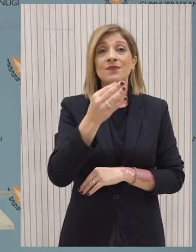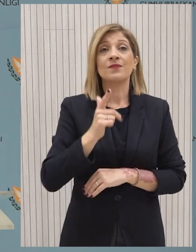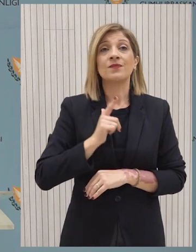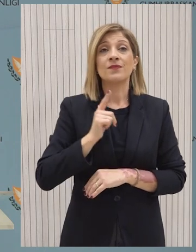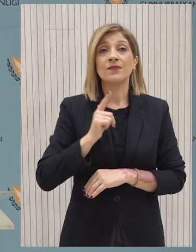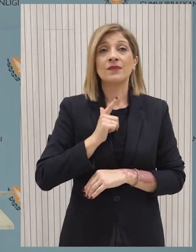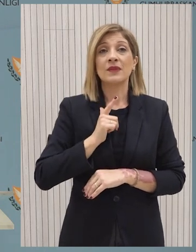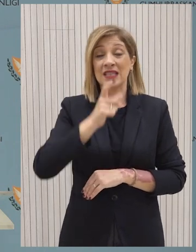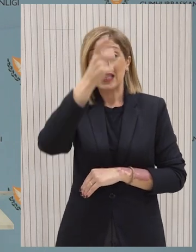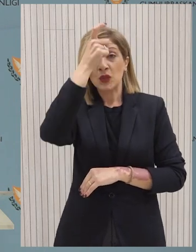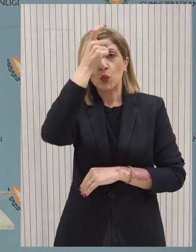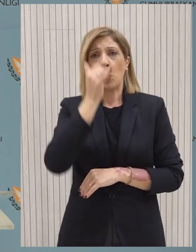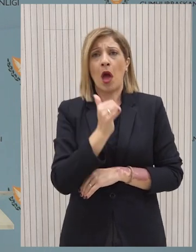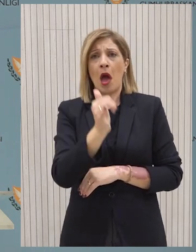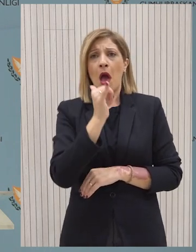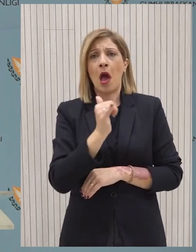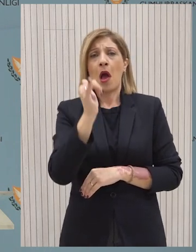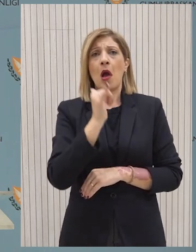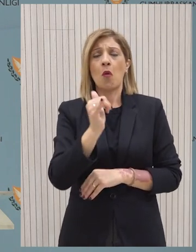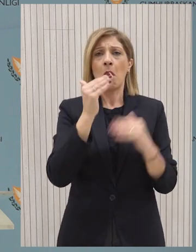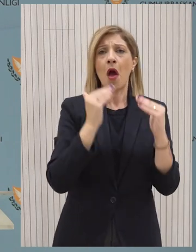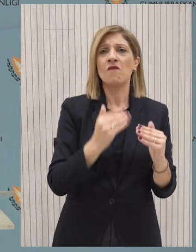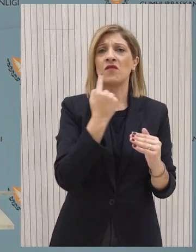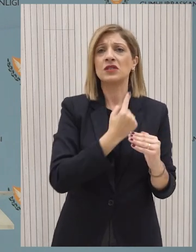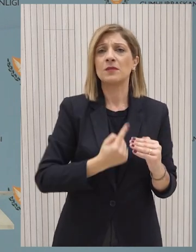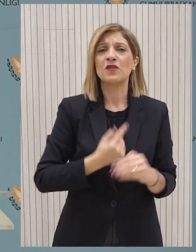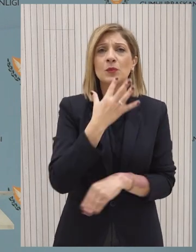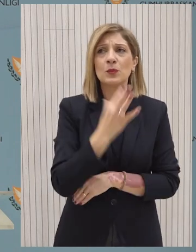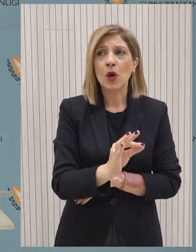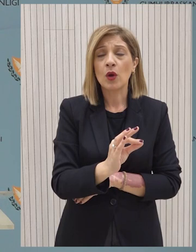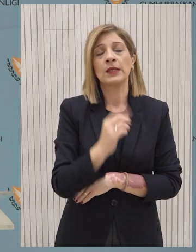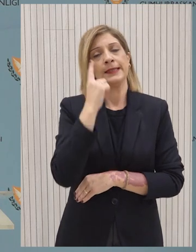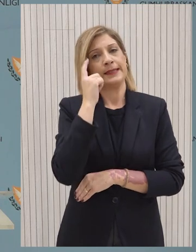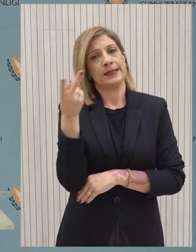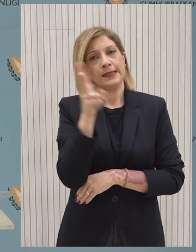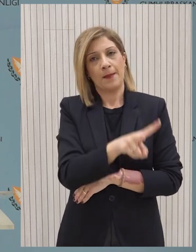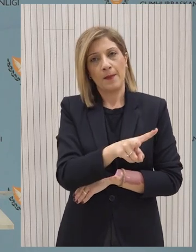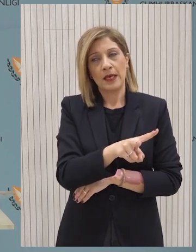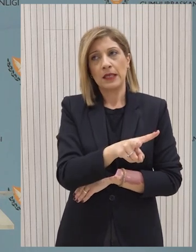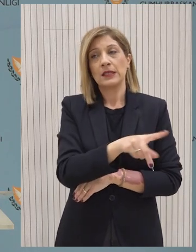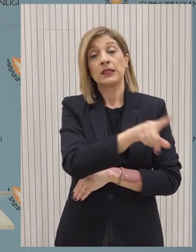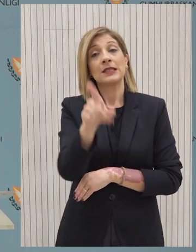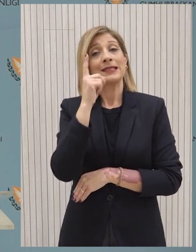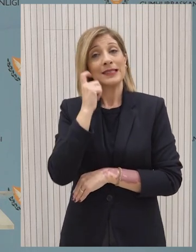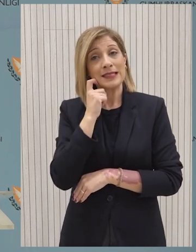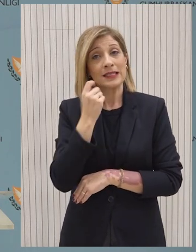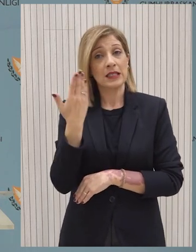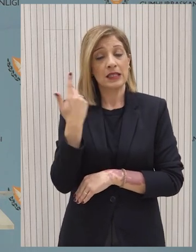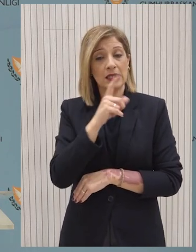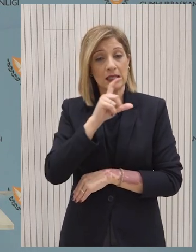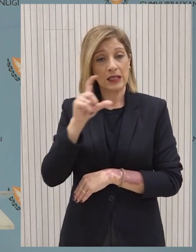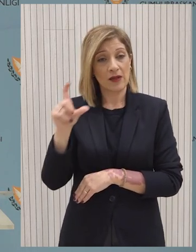Όπως είναι γνωστό το θεμάστε και εσείς την προηγούμενη εβδομάδα είχαν προκληθεί κάποια επεισόδια από πλευράς του κατοχικού καθεστώτος.